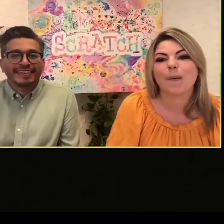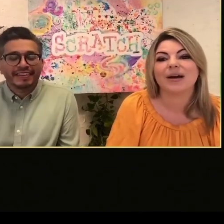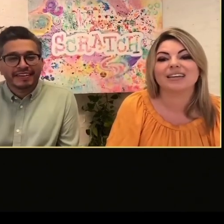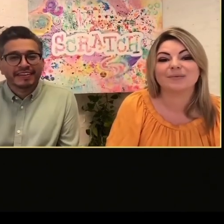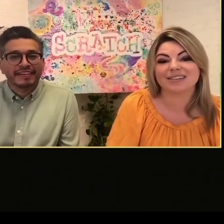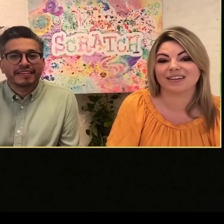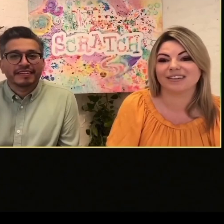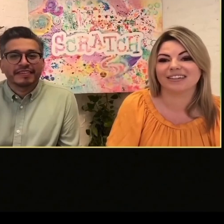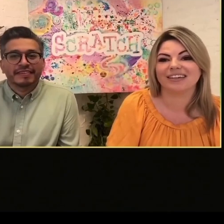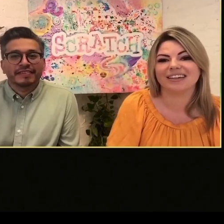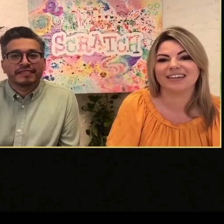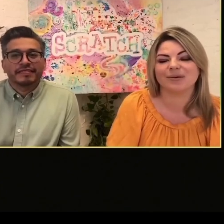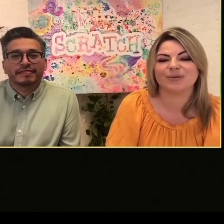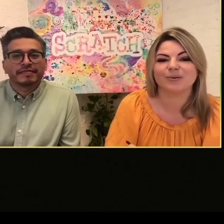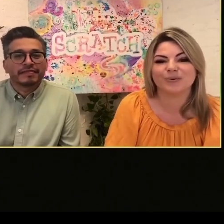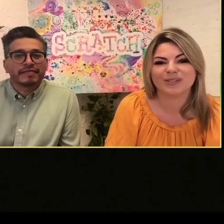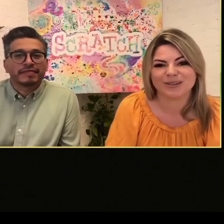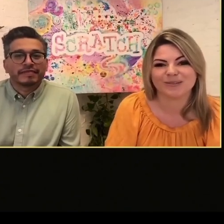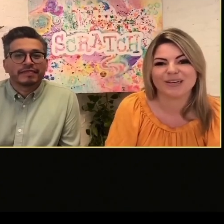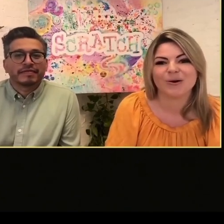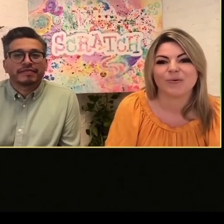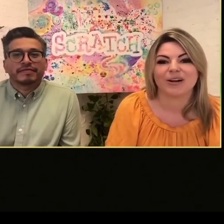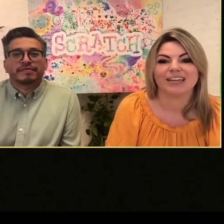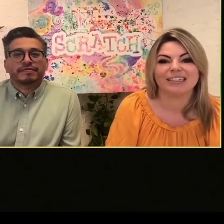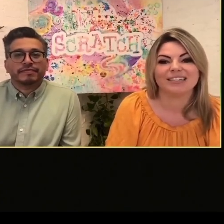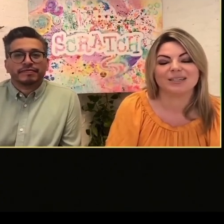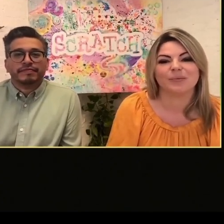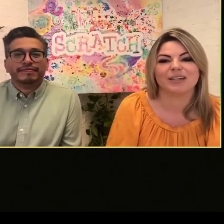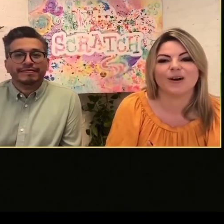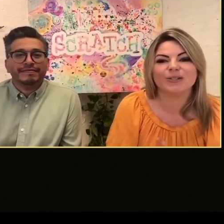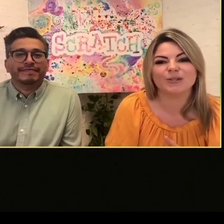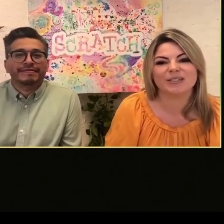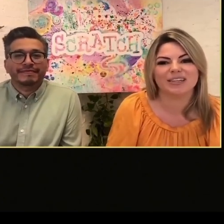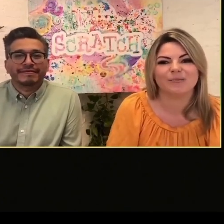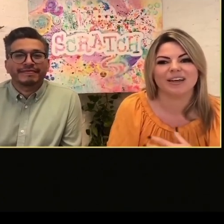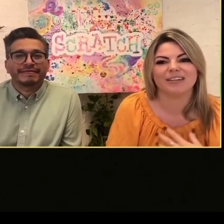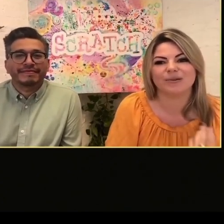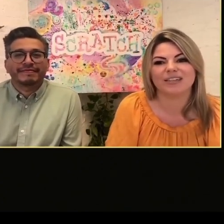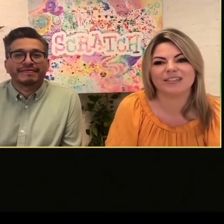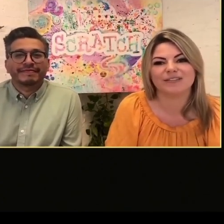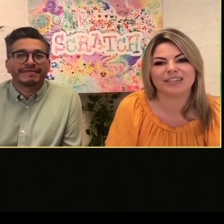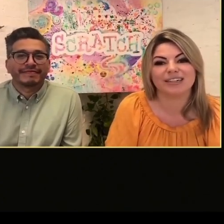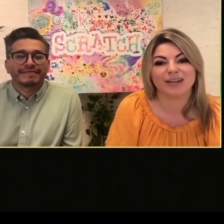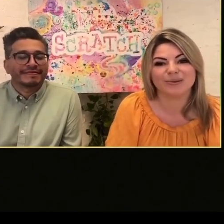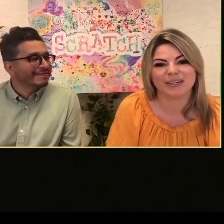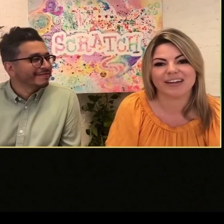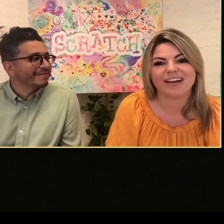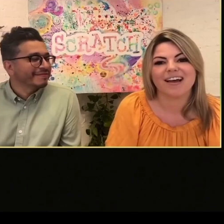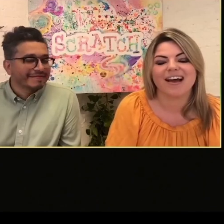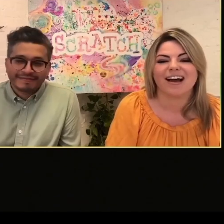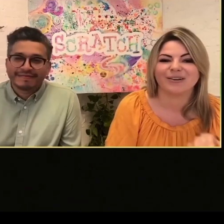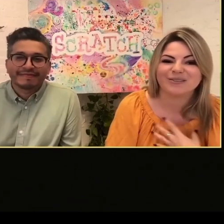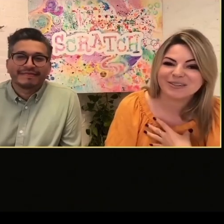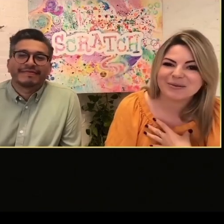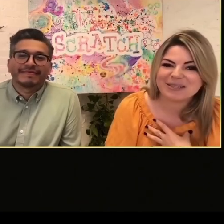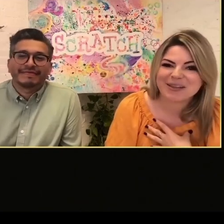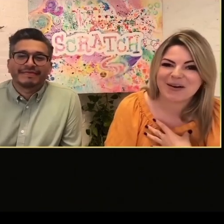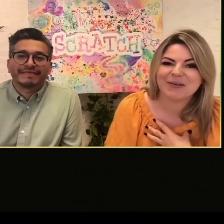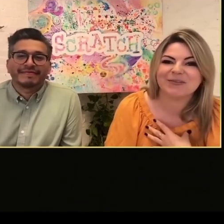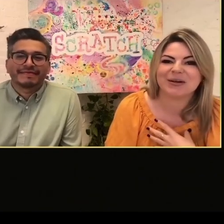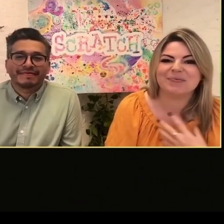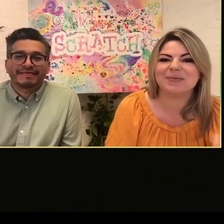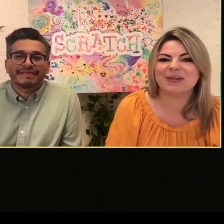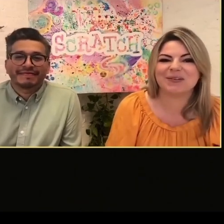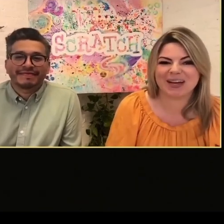Lavoro col team pedagogico di Scratch Team e siamo parte di questa famiglia. Per me è un onore darvi il